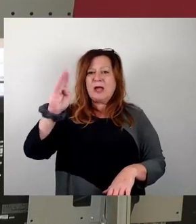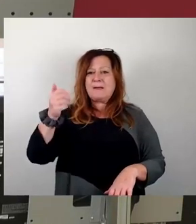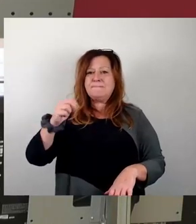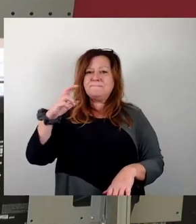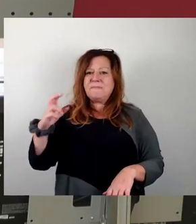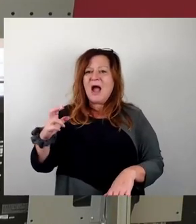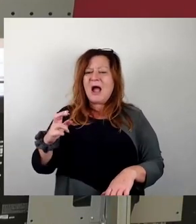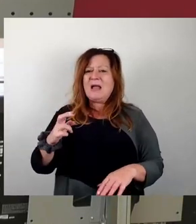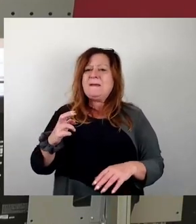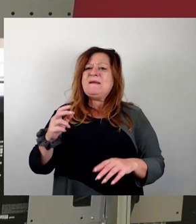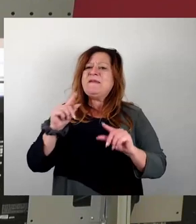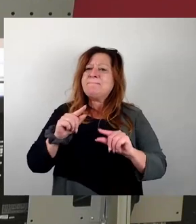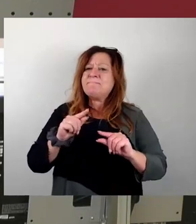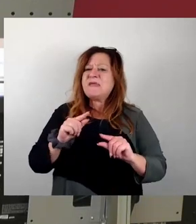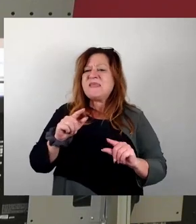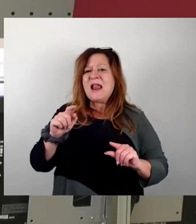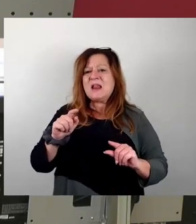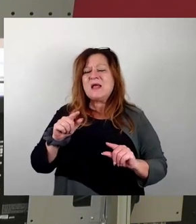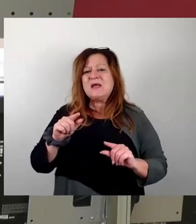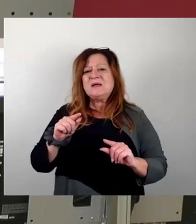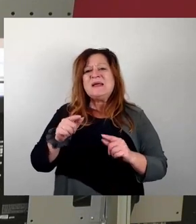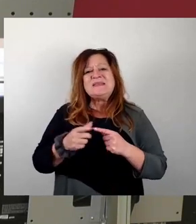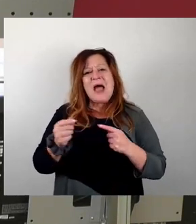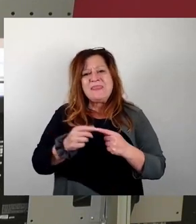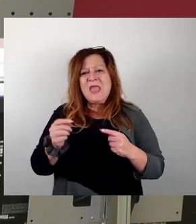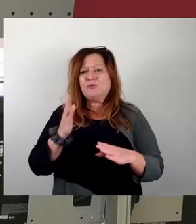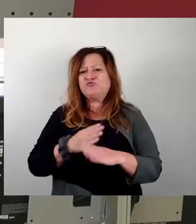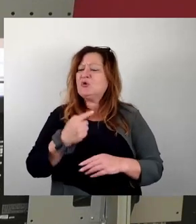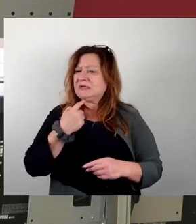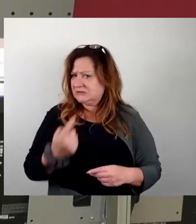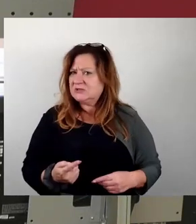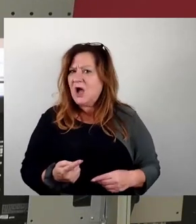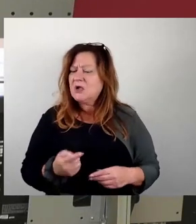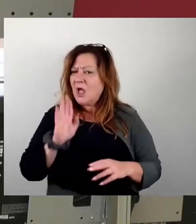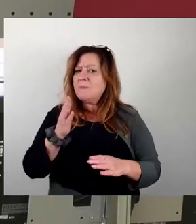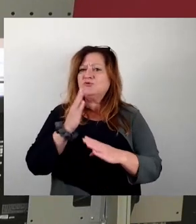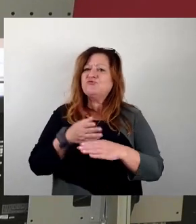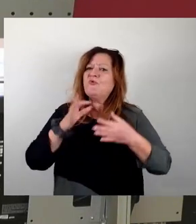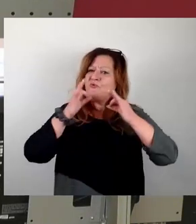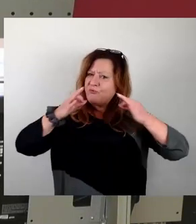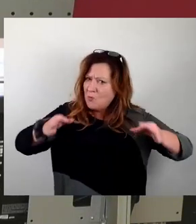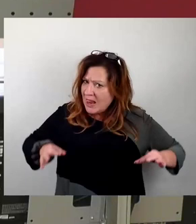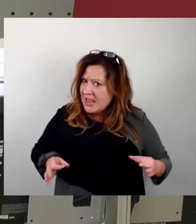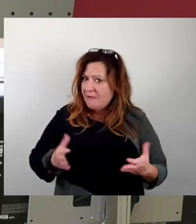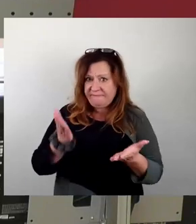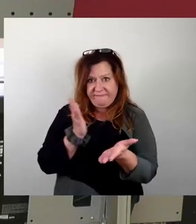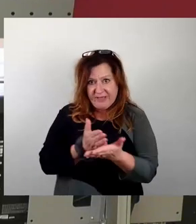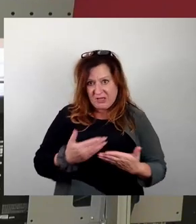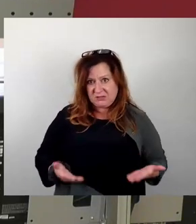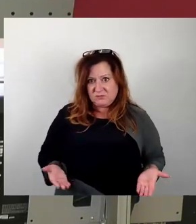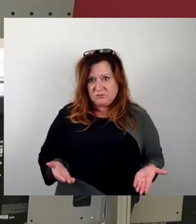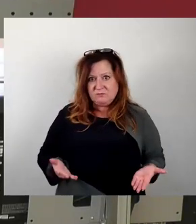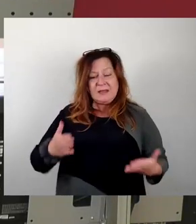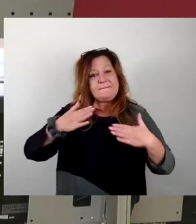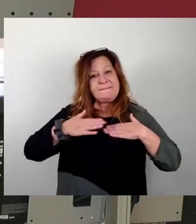präzise ausformuliert. Und insofern ist aus meiner Sicht auch klar,